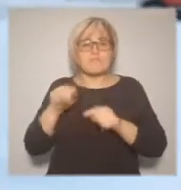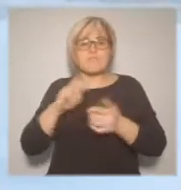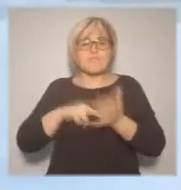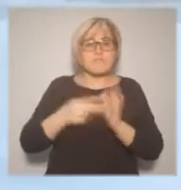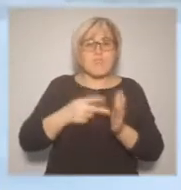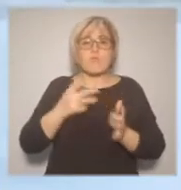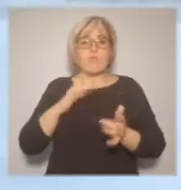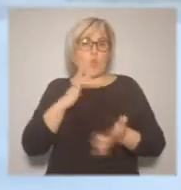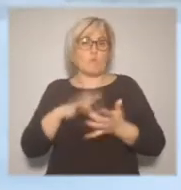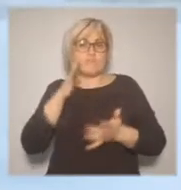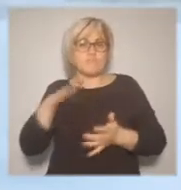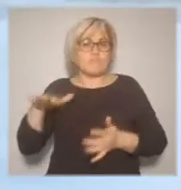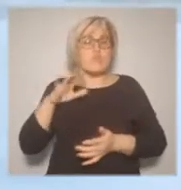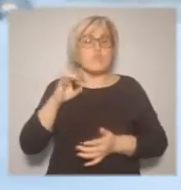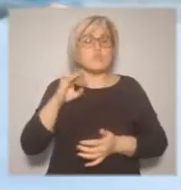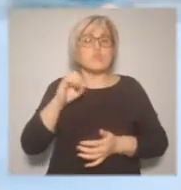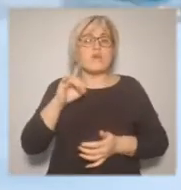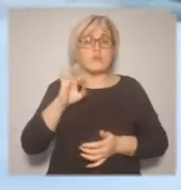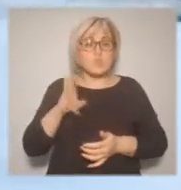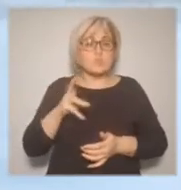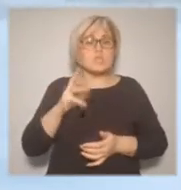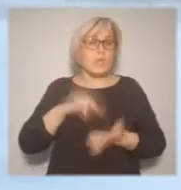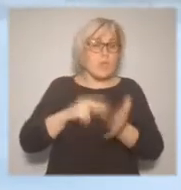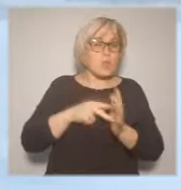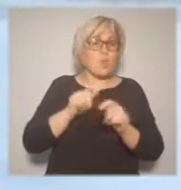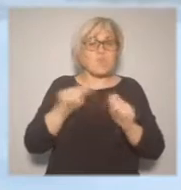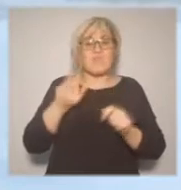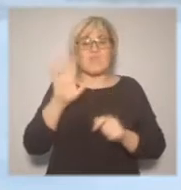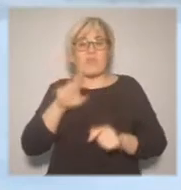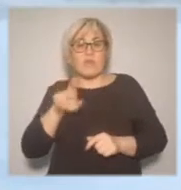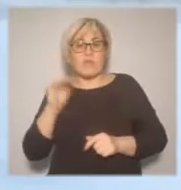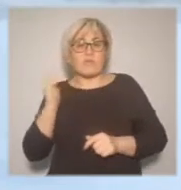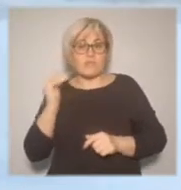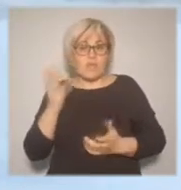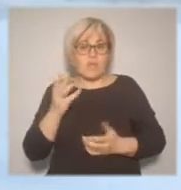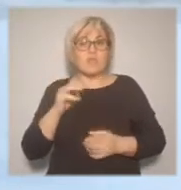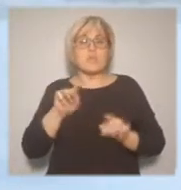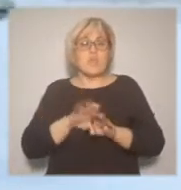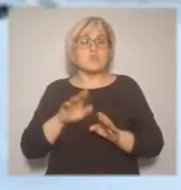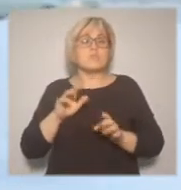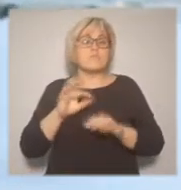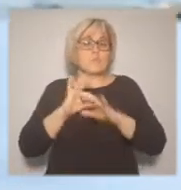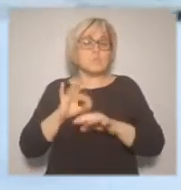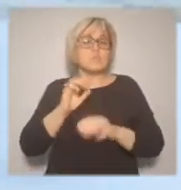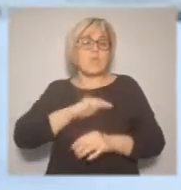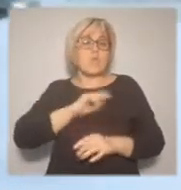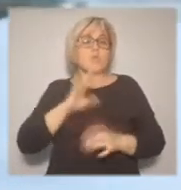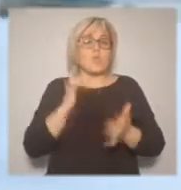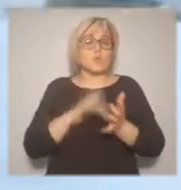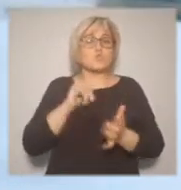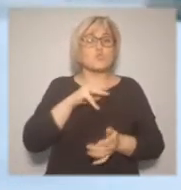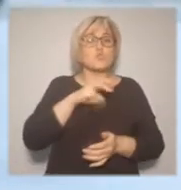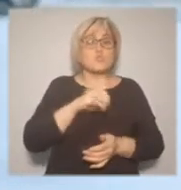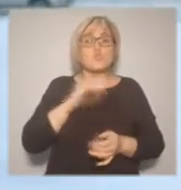сейчас помещение на стадии согласования также под магазин в городе Сургуте. То есть на данный момент открыт один магазин